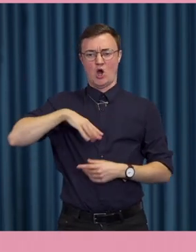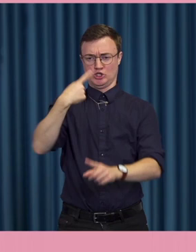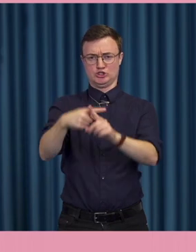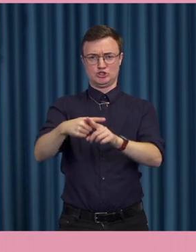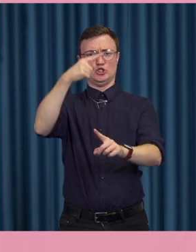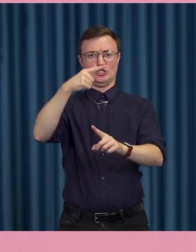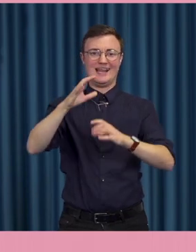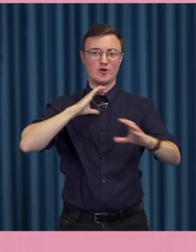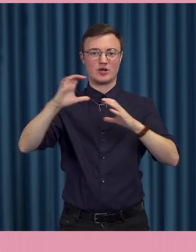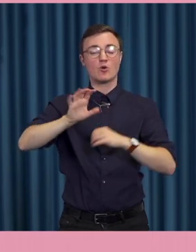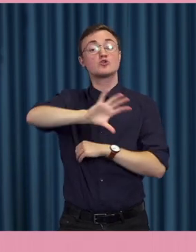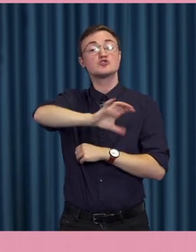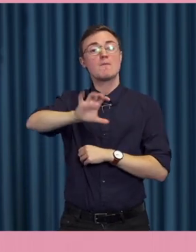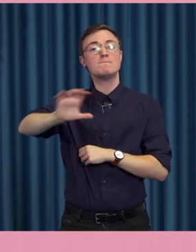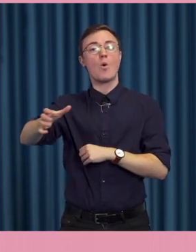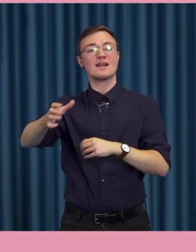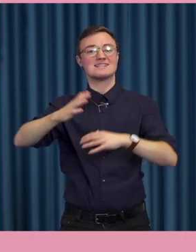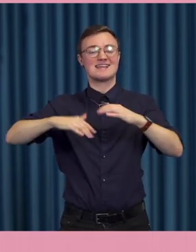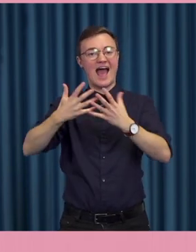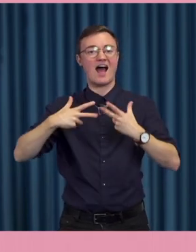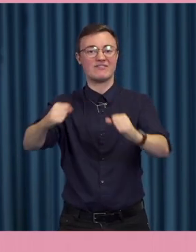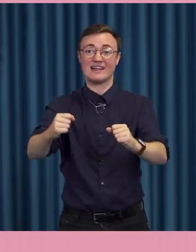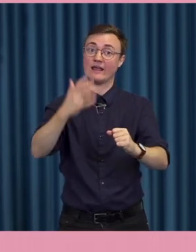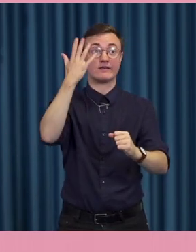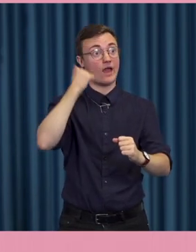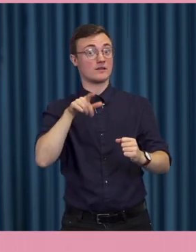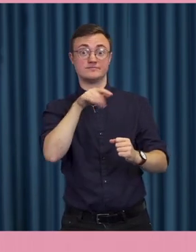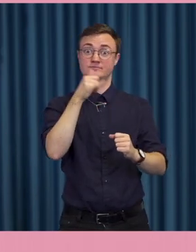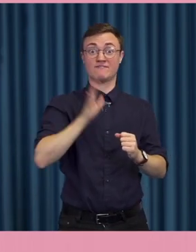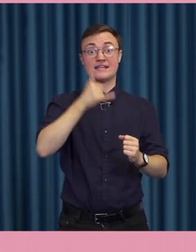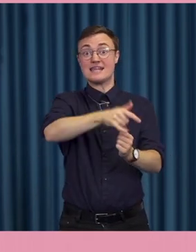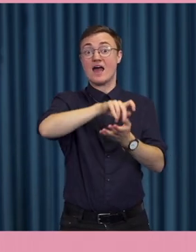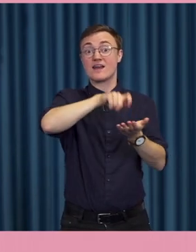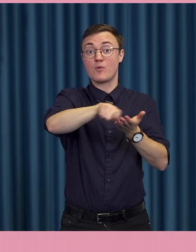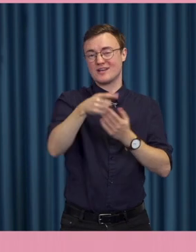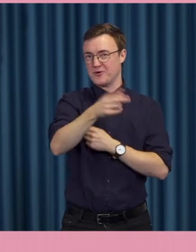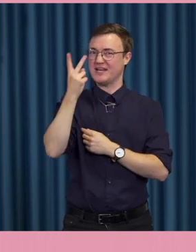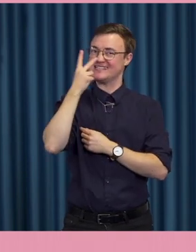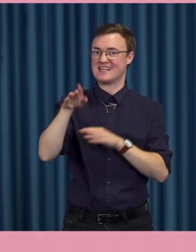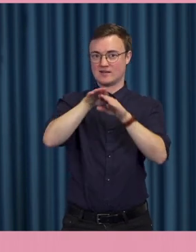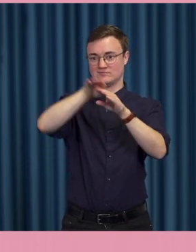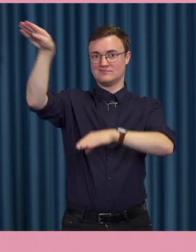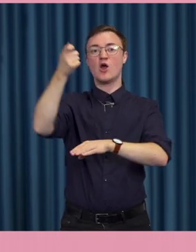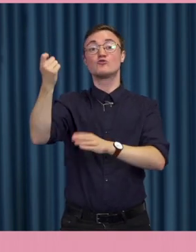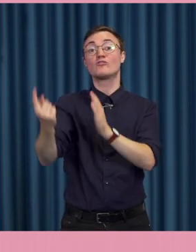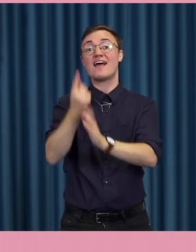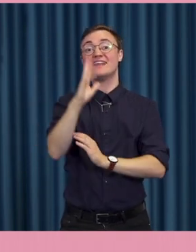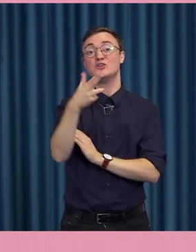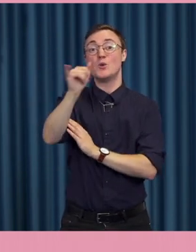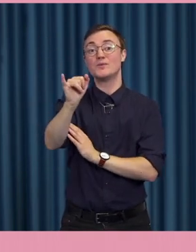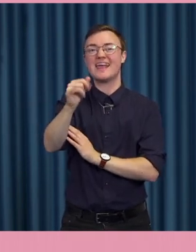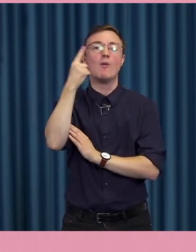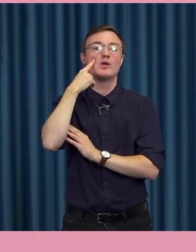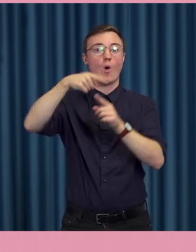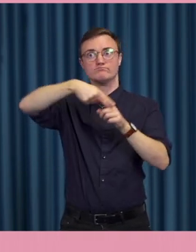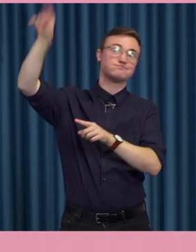symboliska handlingarna kan vara även ifrån rapporter. I det här fallet så ser vi en graf här. Någonting hände i juni och den blå kurvan stack iväg